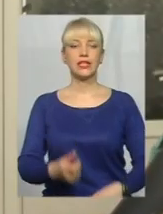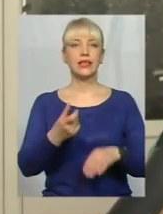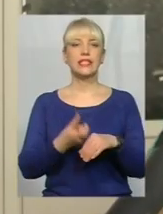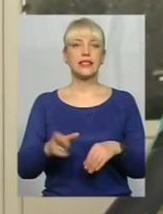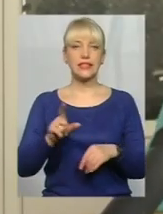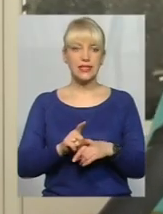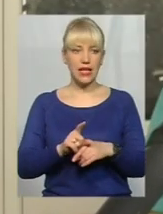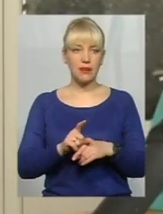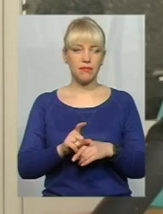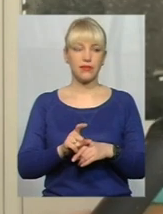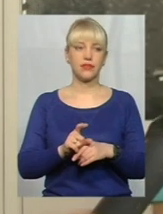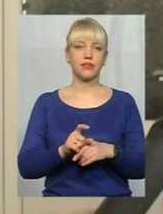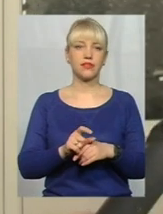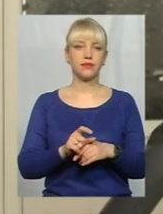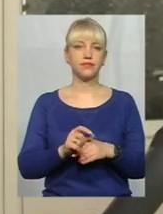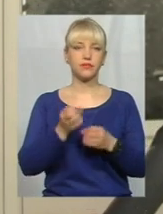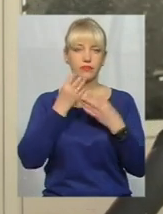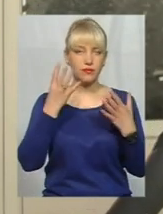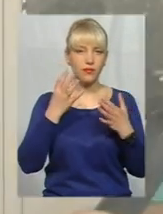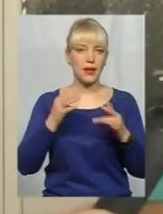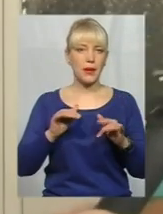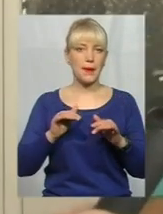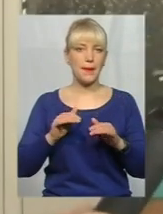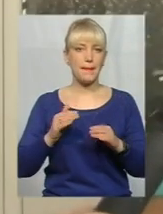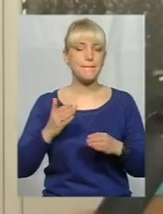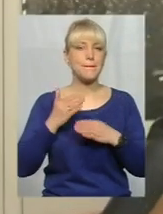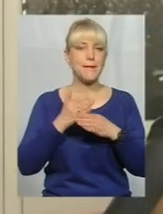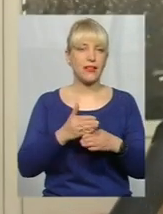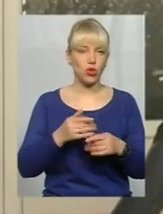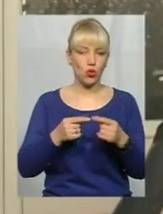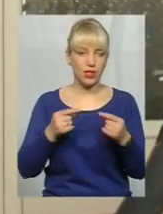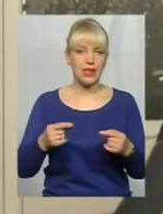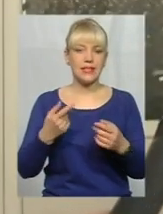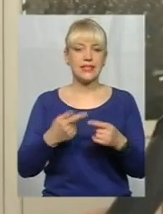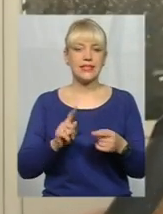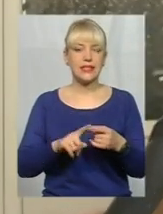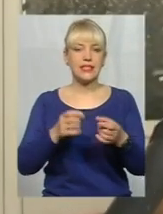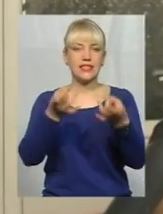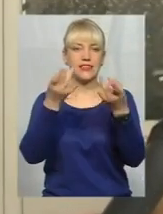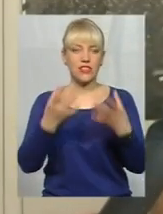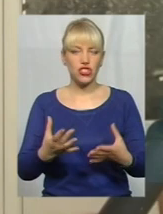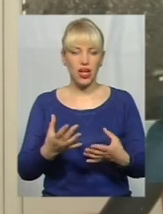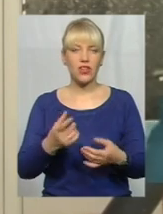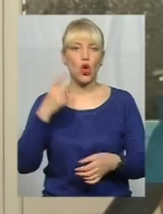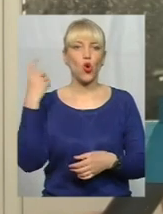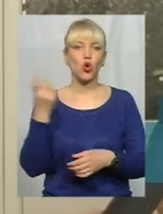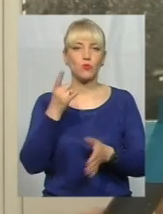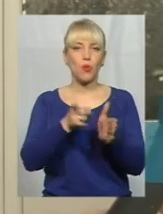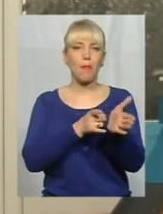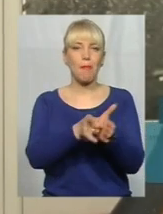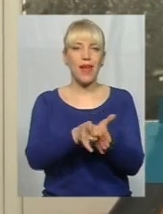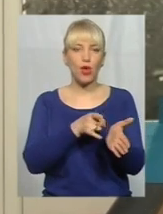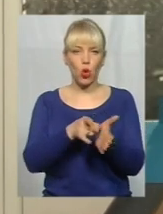Дієвим методом, який ми використовуємо, це звичайне господарське мило. Воно і намилити, і можна